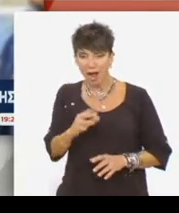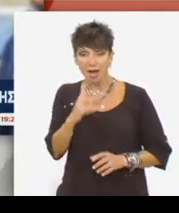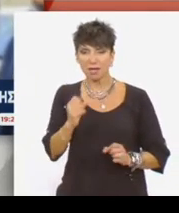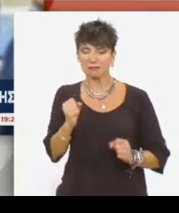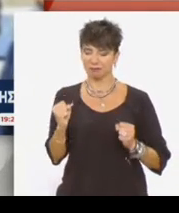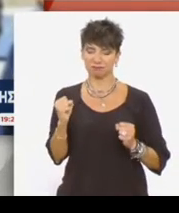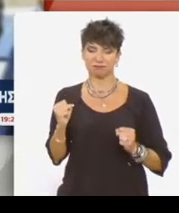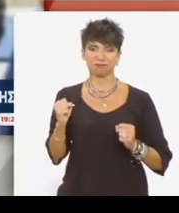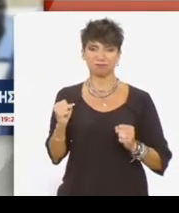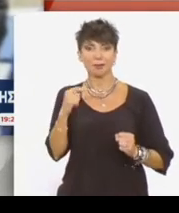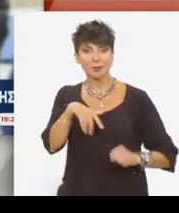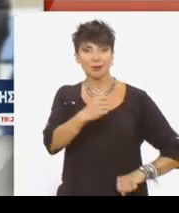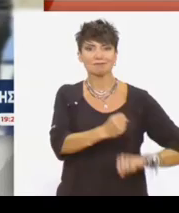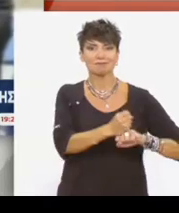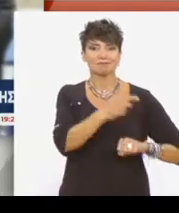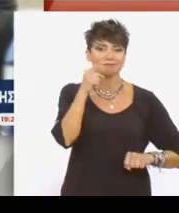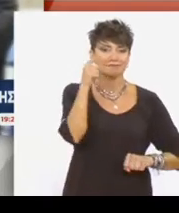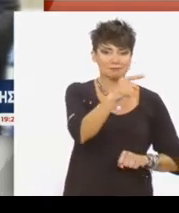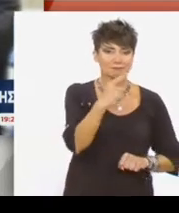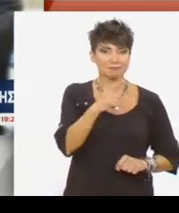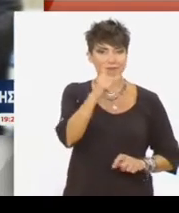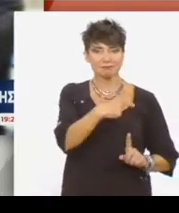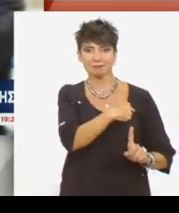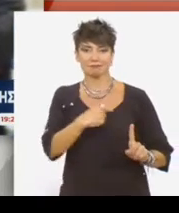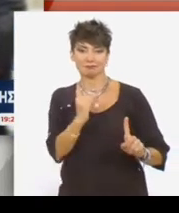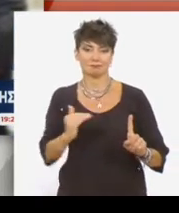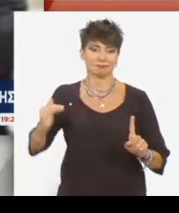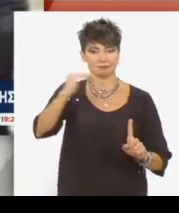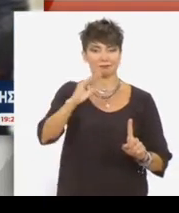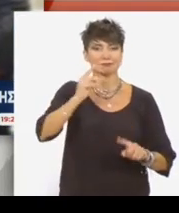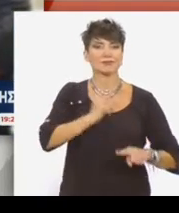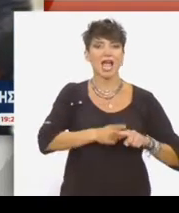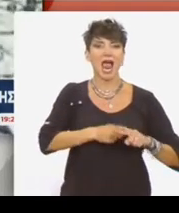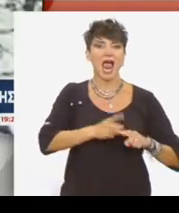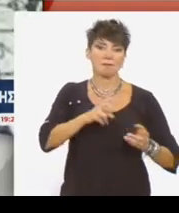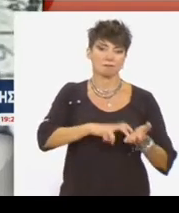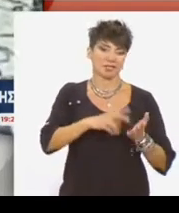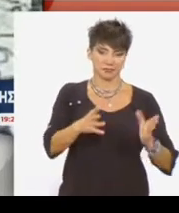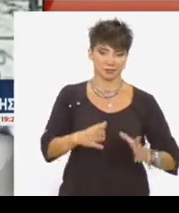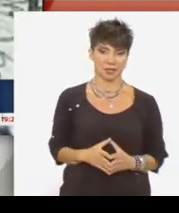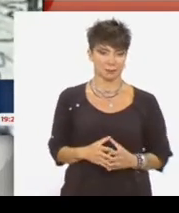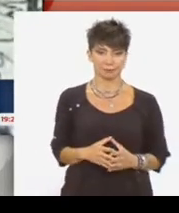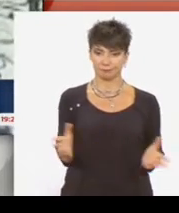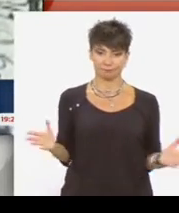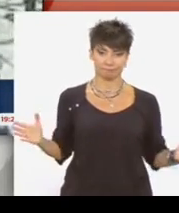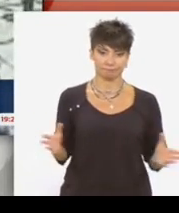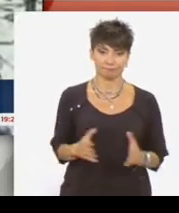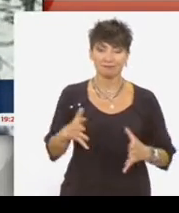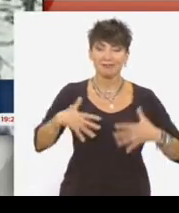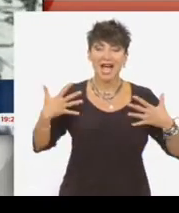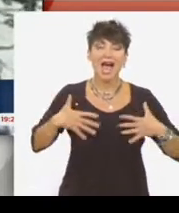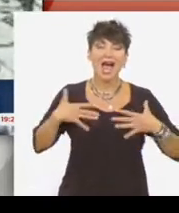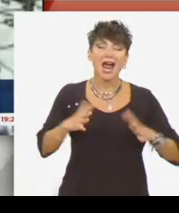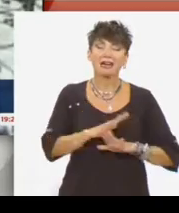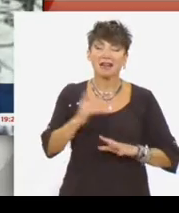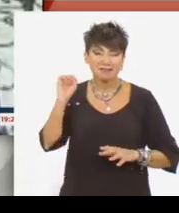βρίσκεται και πάλι στο πλευρό τους, ως επικεφαλής επιτετραμμένος στην ελληνική πρεσβεία του Κιεβού. Χάρηκα παραπούλοι που βγήκε από